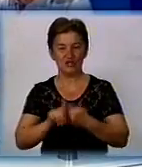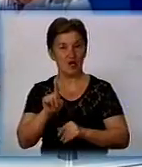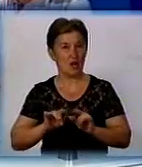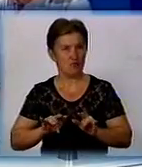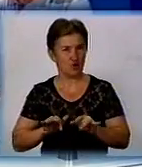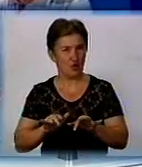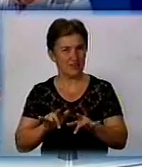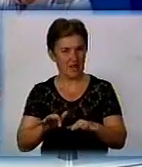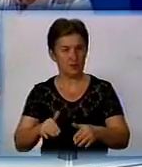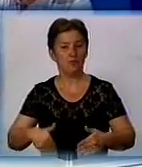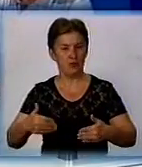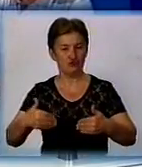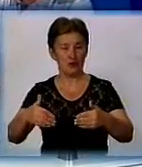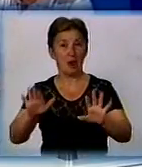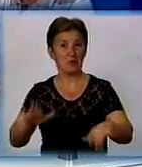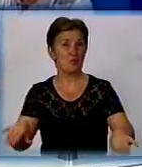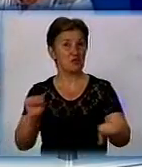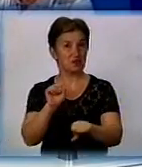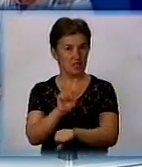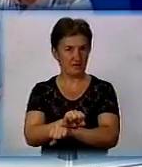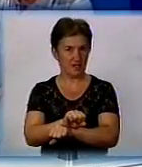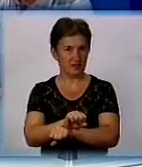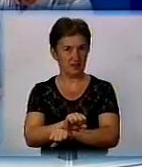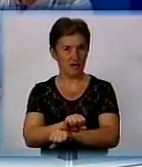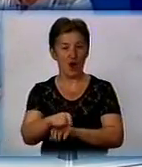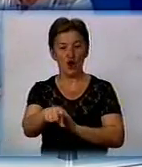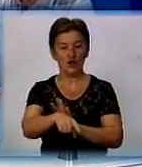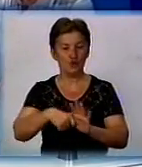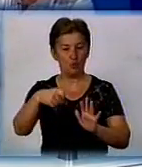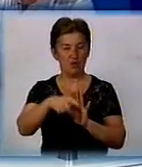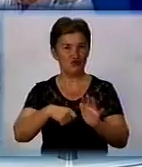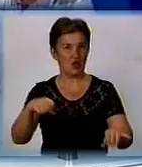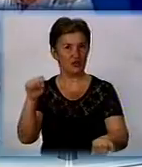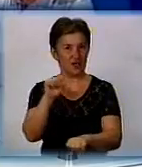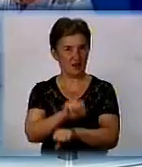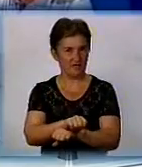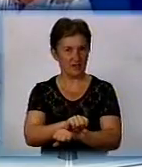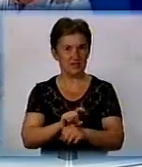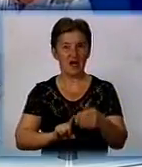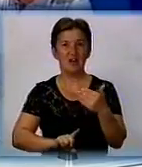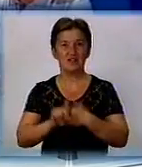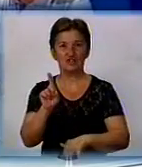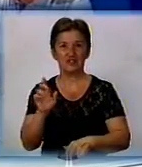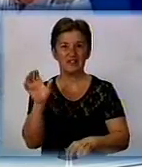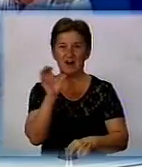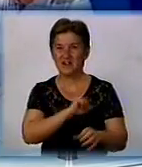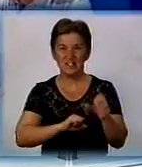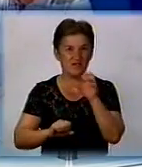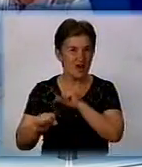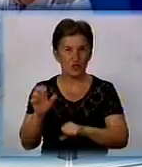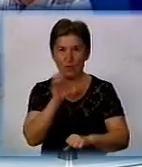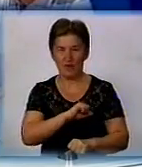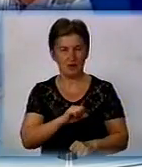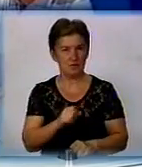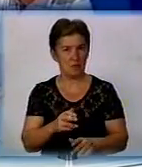потім все зупинилося. Практично добыча зупинилася цього угля. І почалось розворовування цього комплексу. А